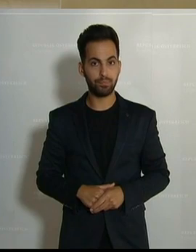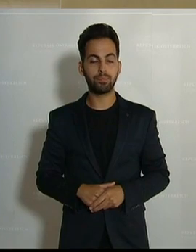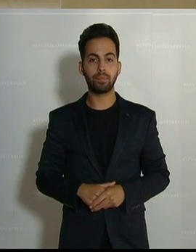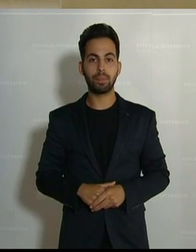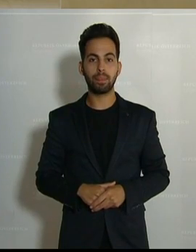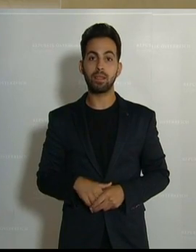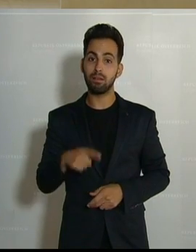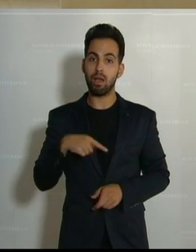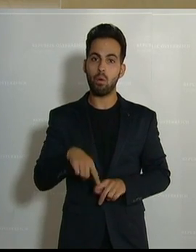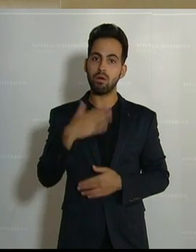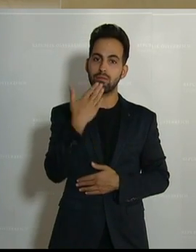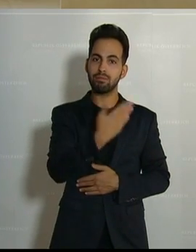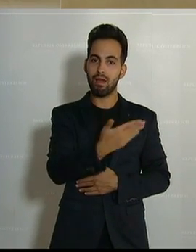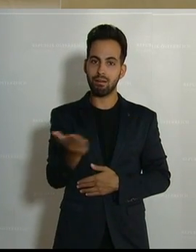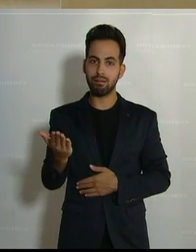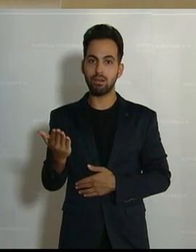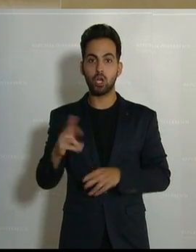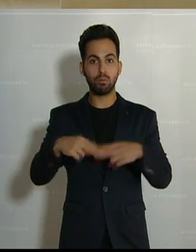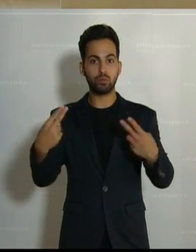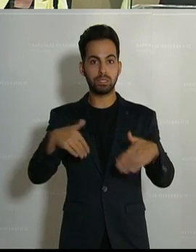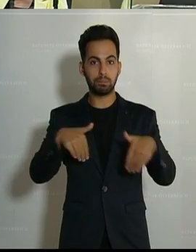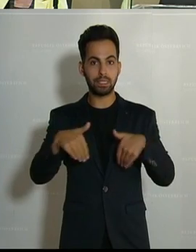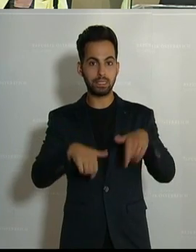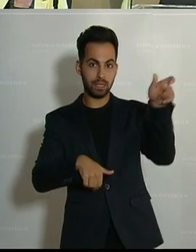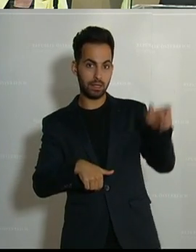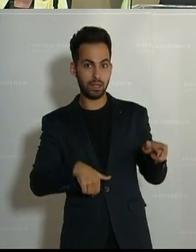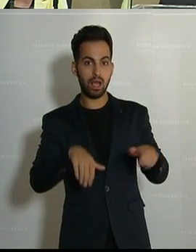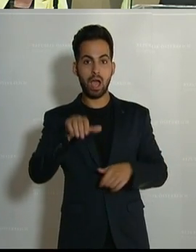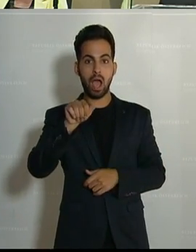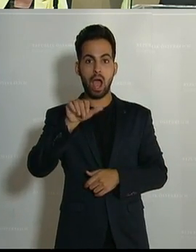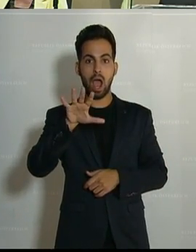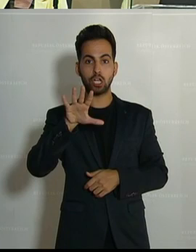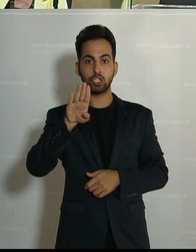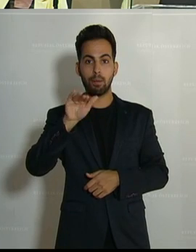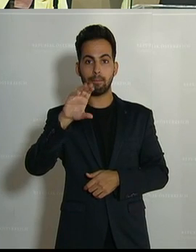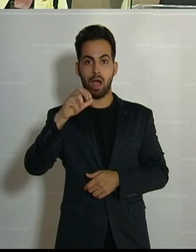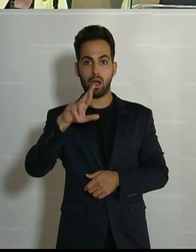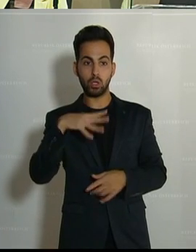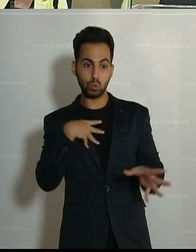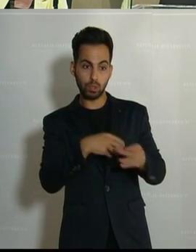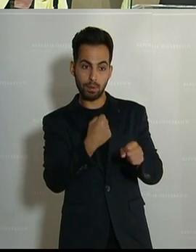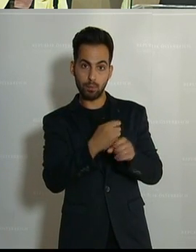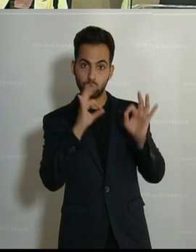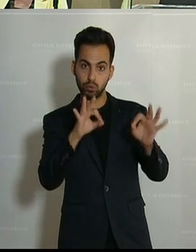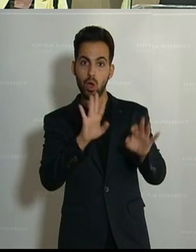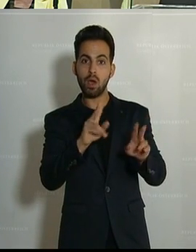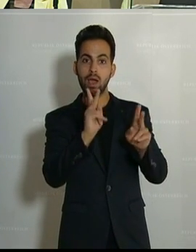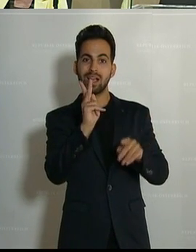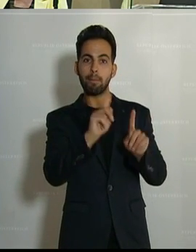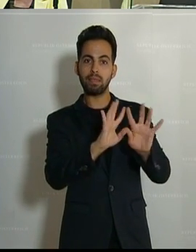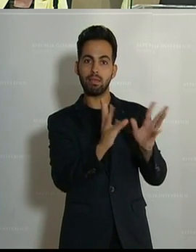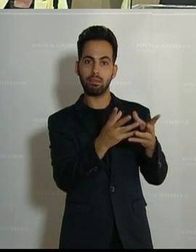Ich bedanke mich recht herzlich an dieser Stelle bei unserer Bundesministerin Christine Aschbacher für die gute Zusammenarbeit mit ihrem Kabinett.